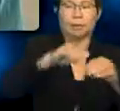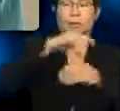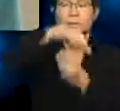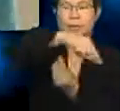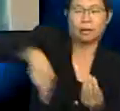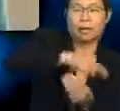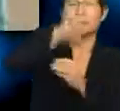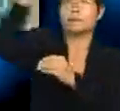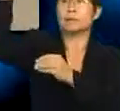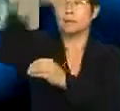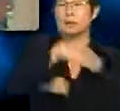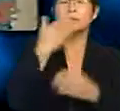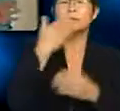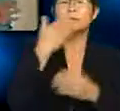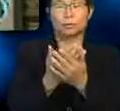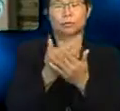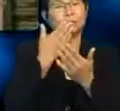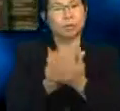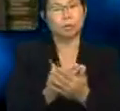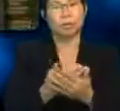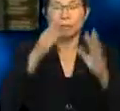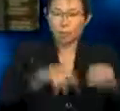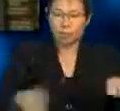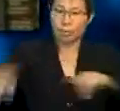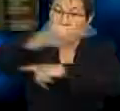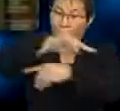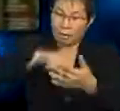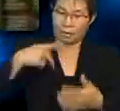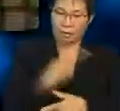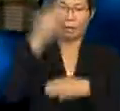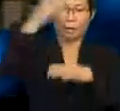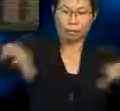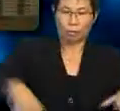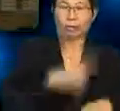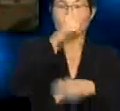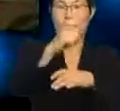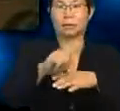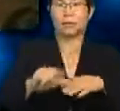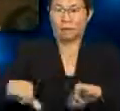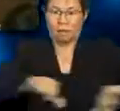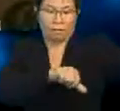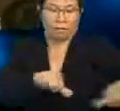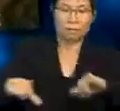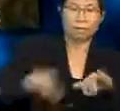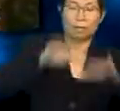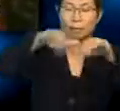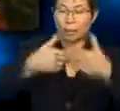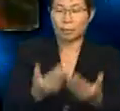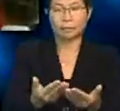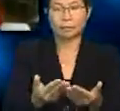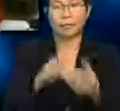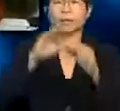bagus, Sakinat! Murid-murid, hari ini kita akan buat satu aktiviti bagaimana